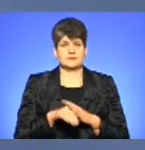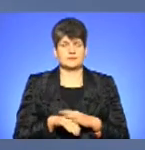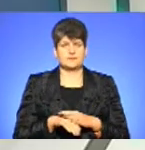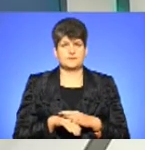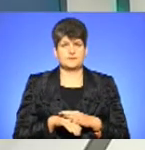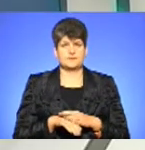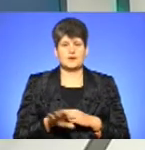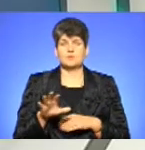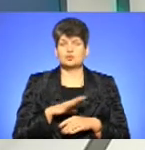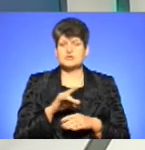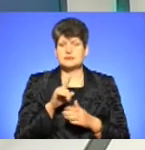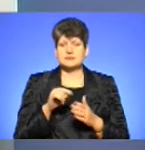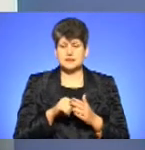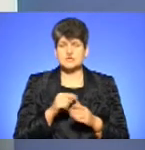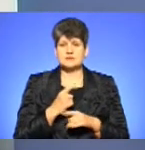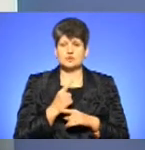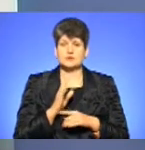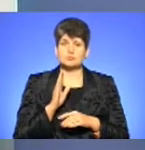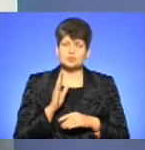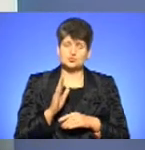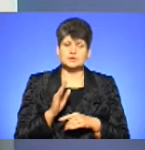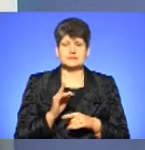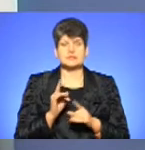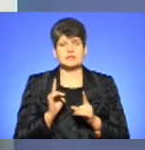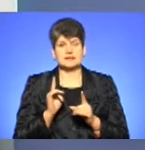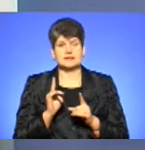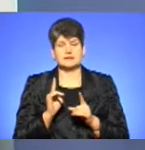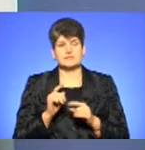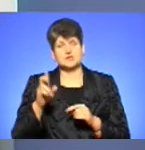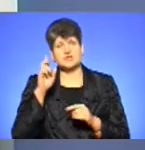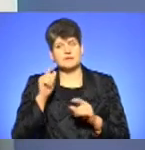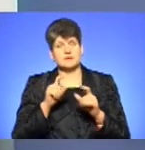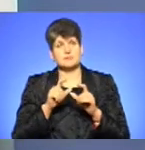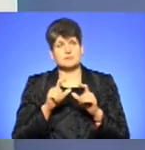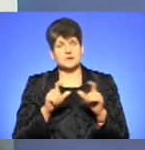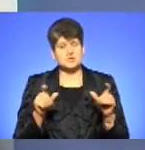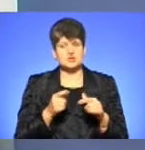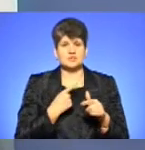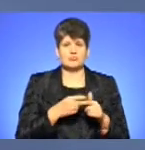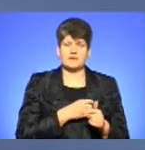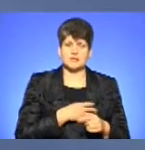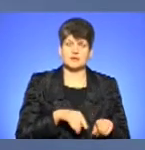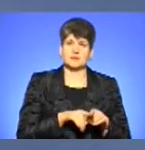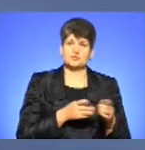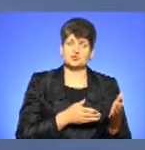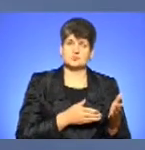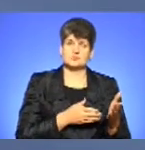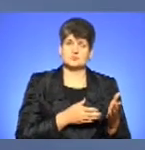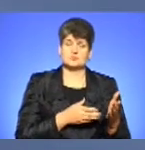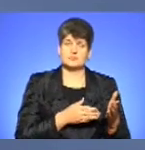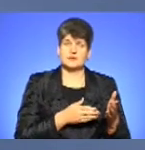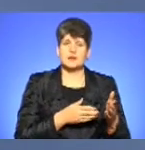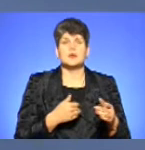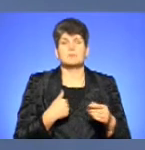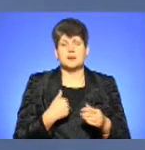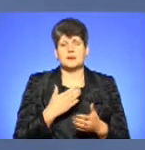Було запитання, чи заборона буде діляти лише на заходи в комунальних приміщеннях, чи і приватних також? Публічний. Ми